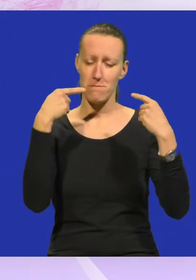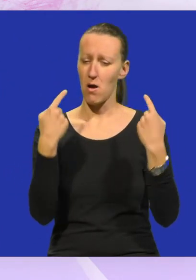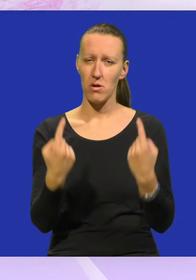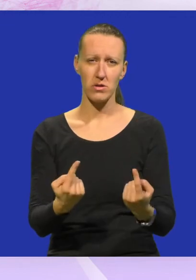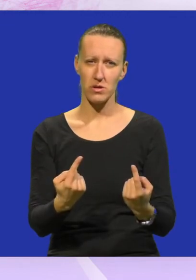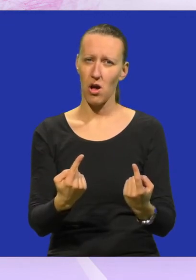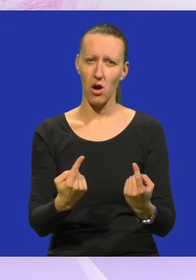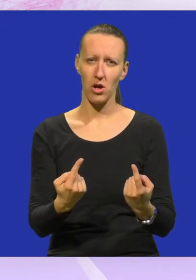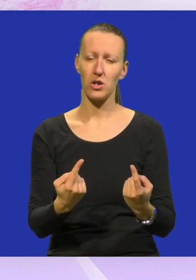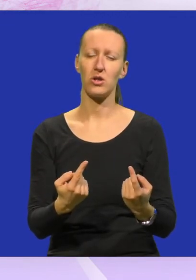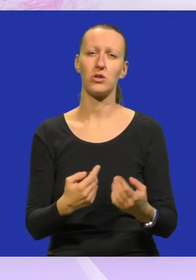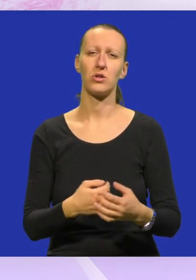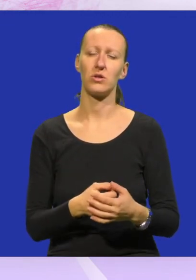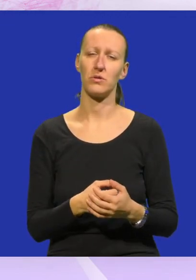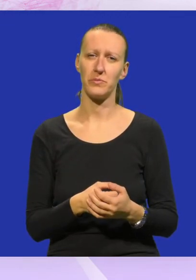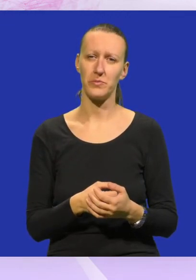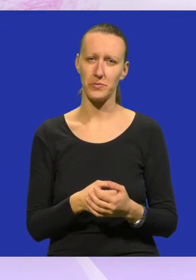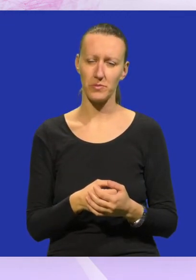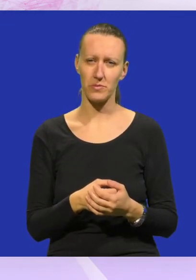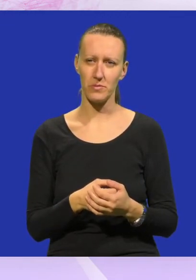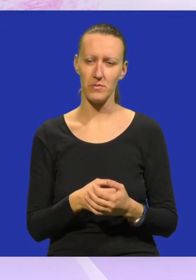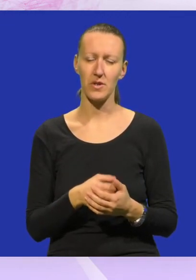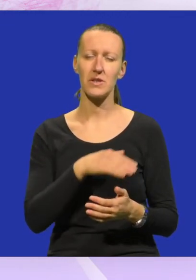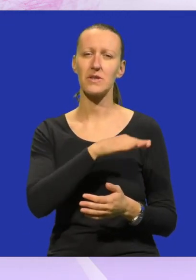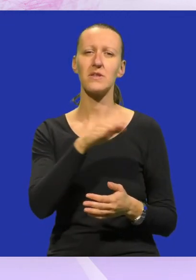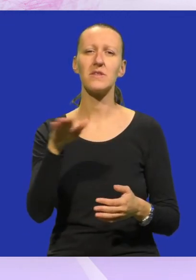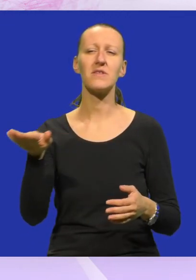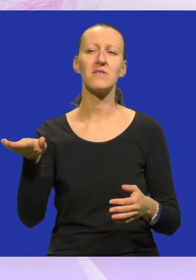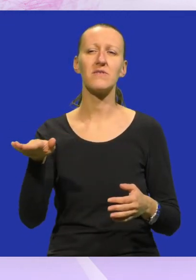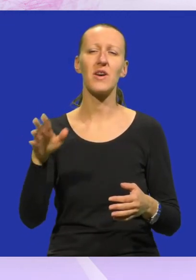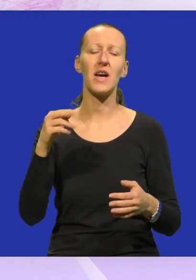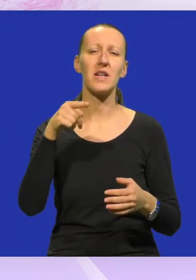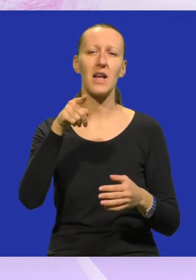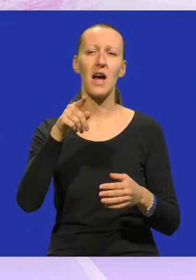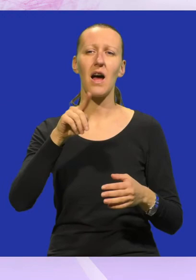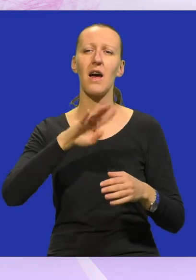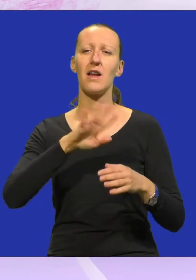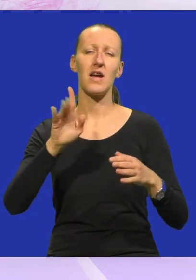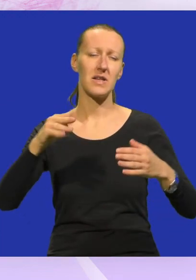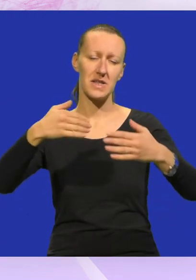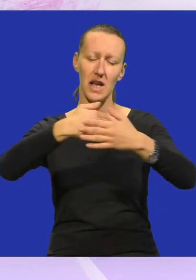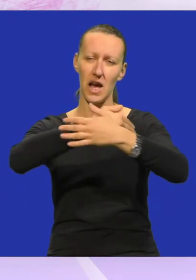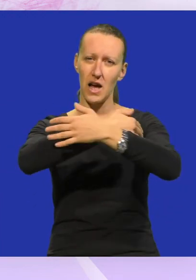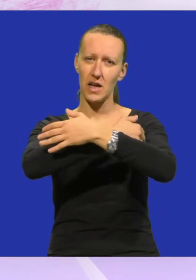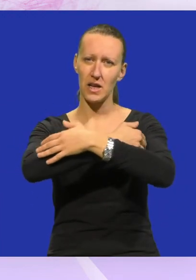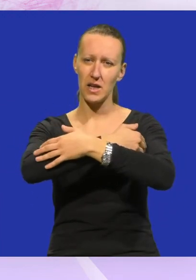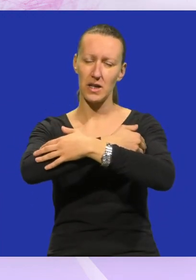postojiš, sve dok te ne zagrlijim,